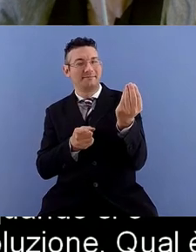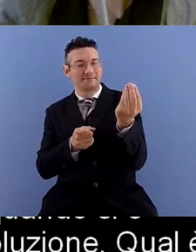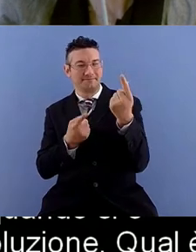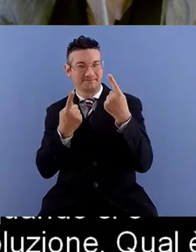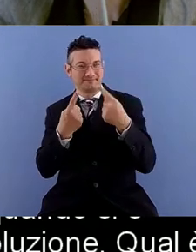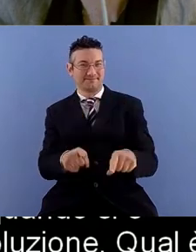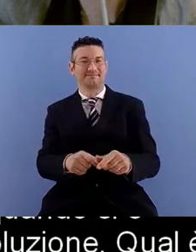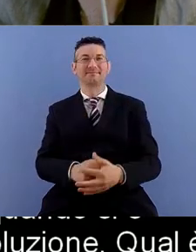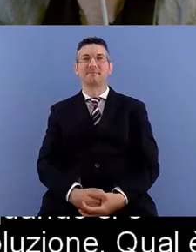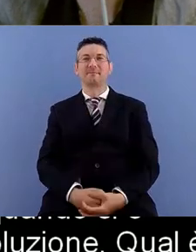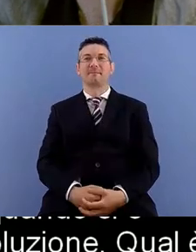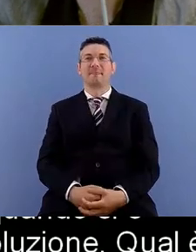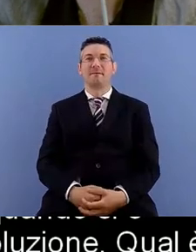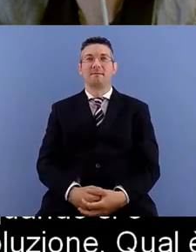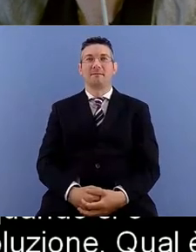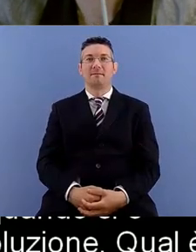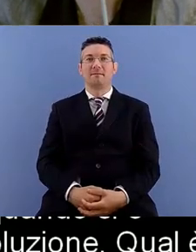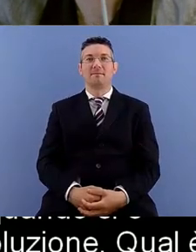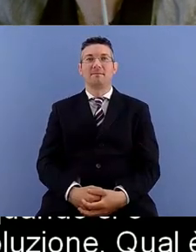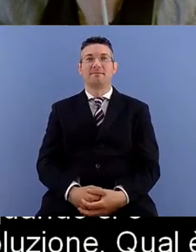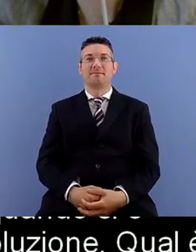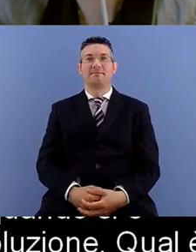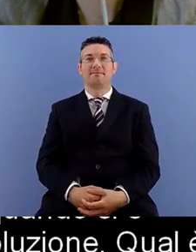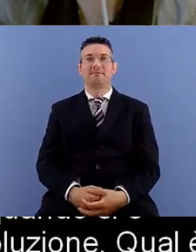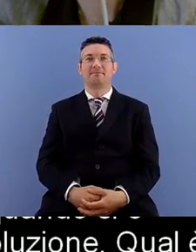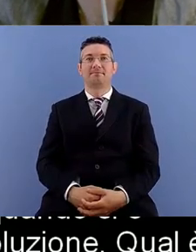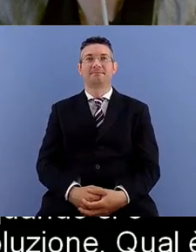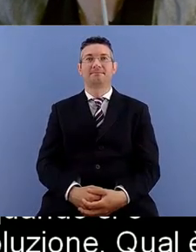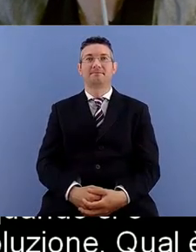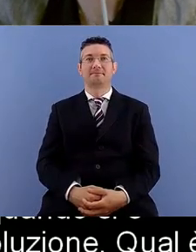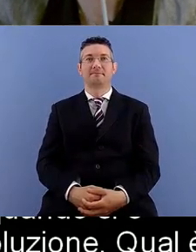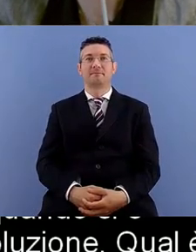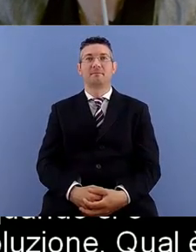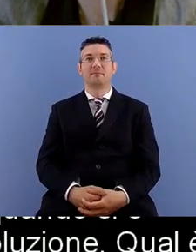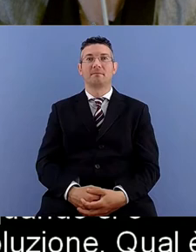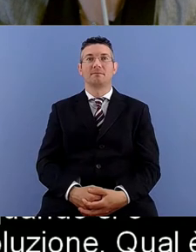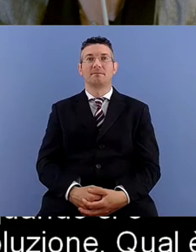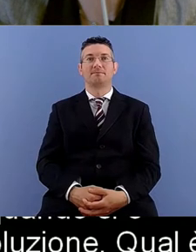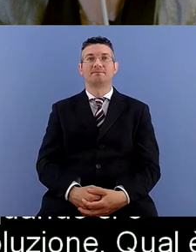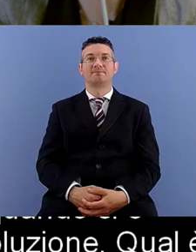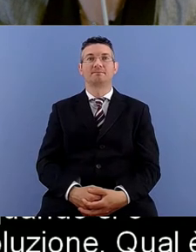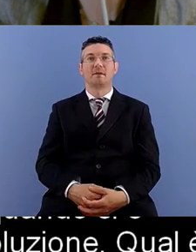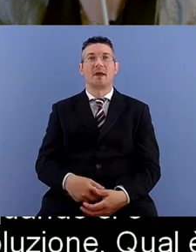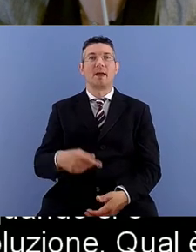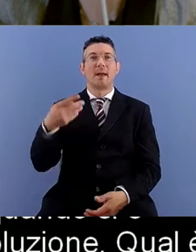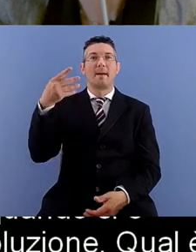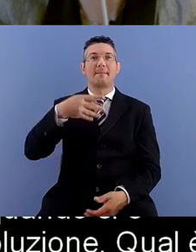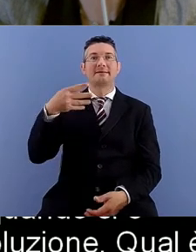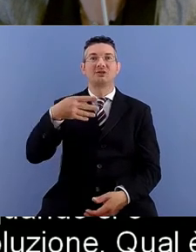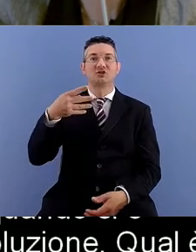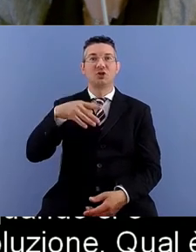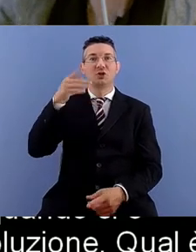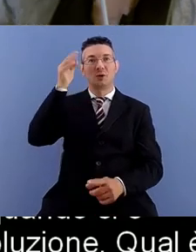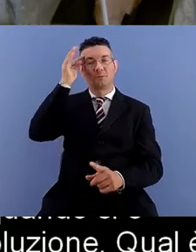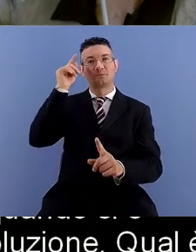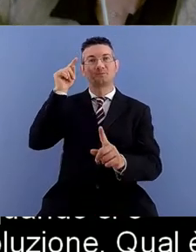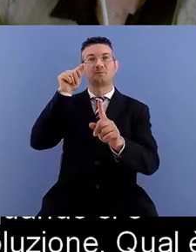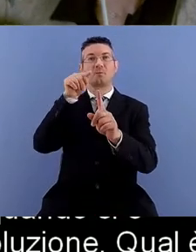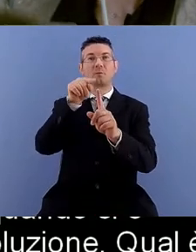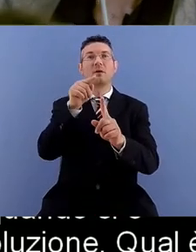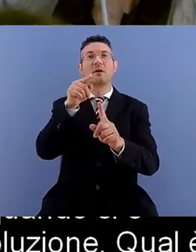Martin Cheegg nell'obiettivo accessibilità dell'osservatorio accessibilità dell'ordine degli architetti